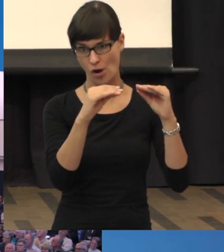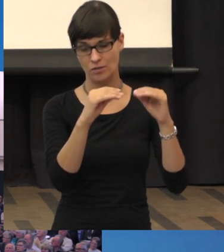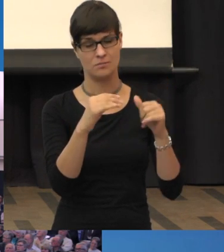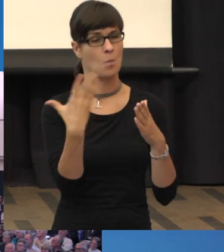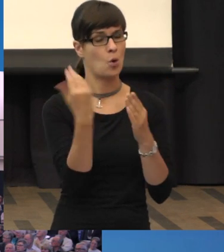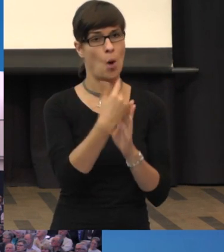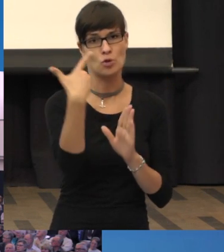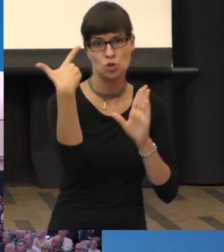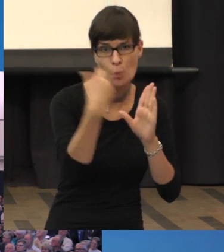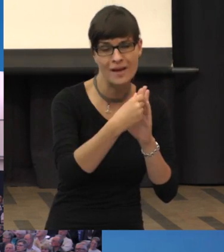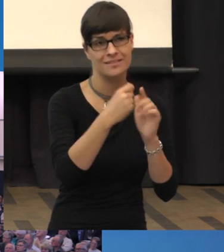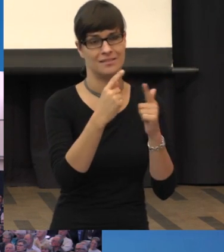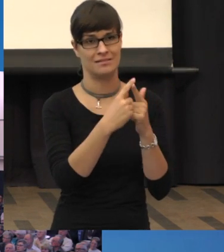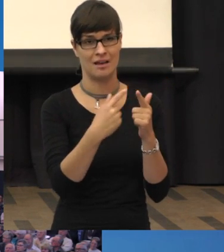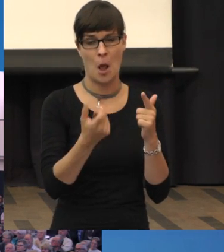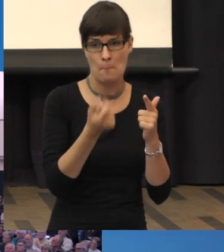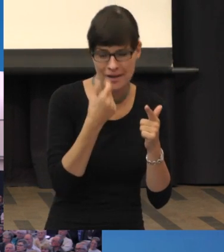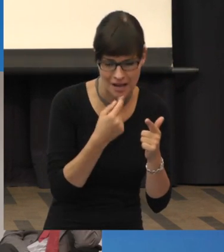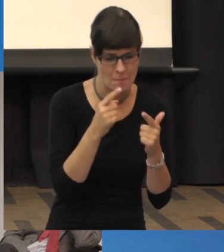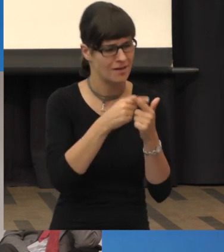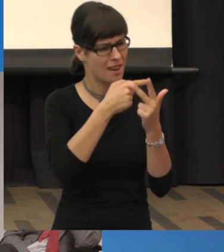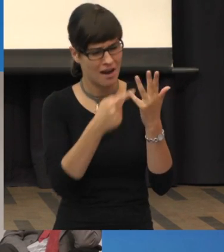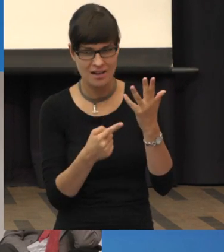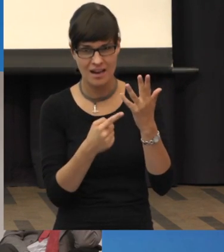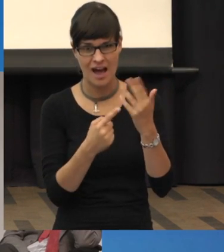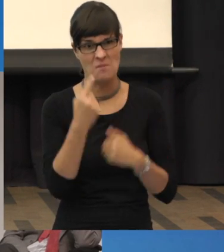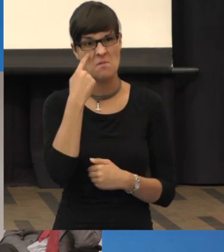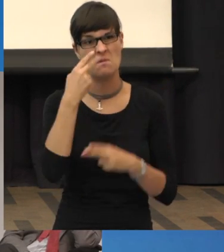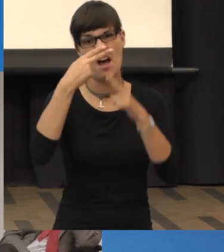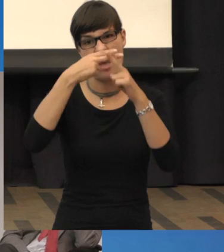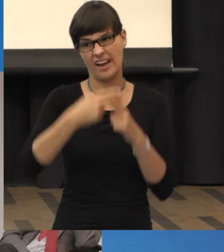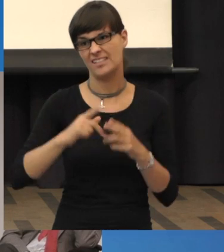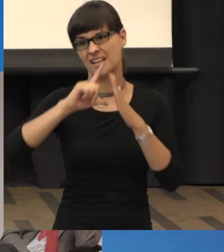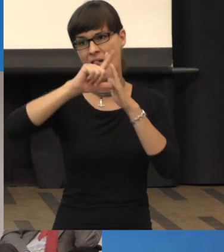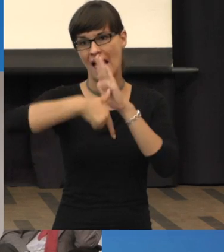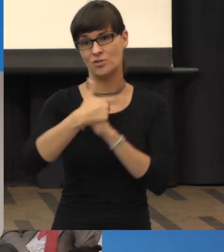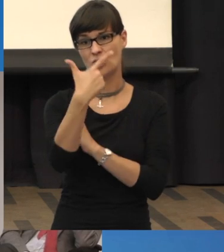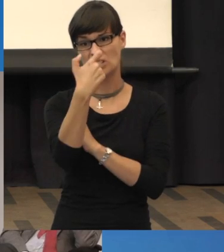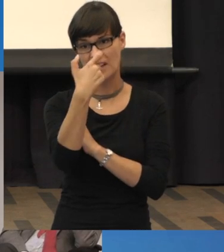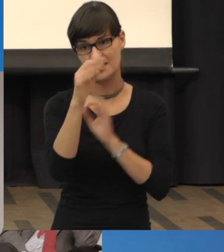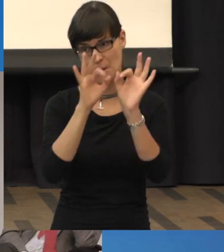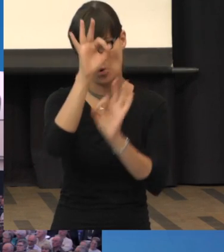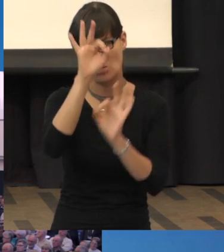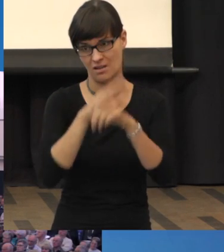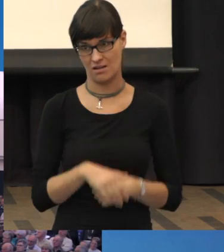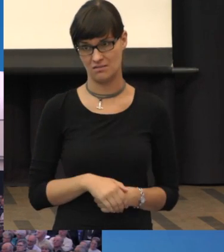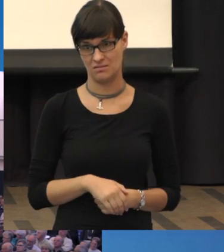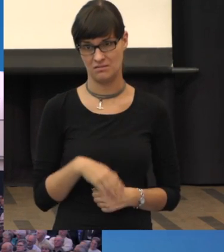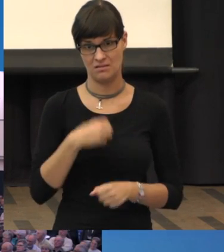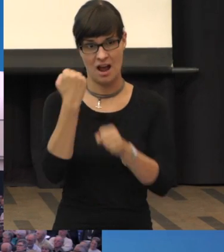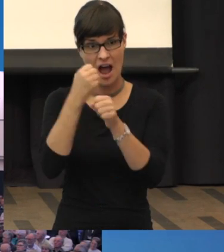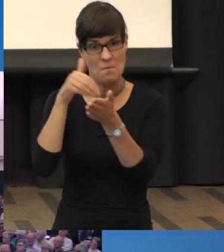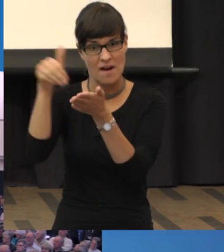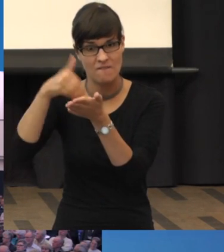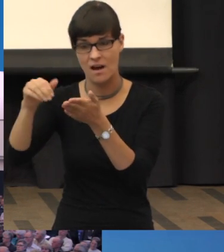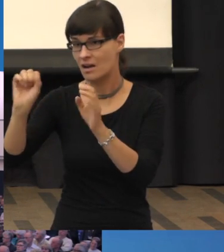Es wird immer schlimmer. Mein Augenlicht ist bei 20 Prozent mittlerweile. Ich kann nicht mehr arbeiten. Also mein Arbeitgeber will mich so nicht mehr. Ich kann